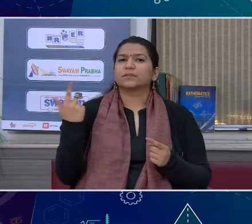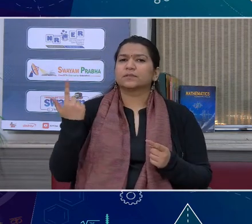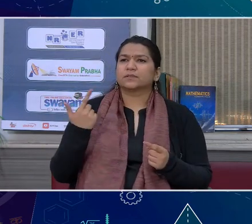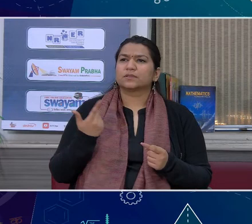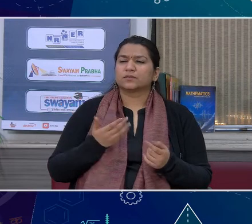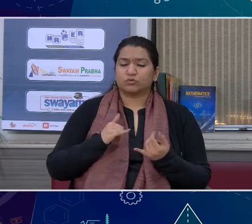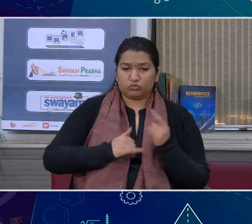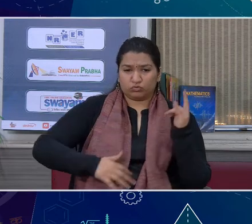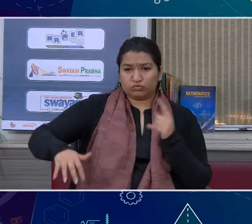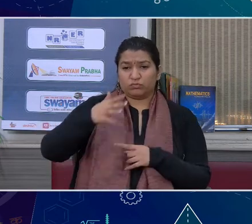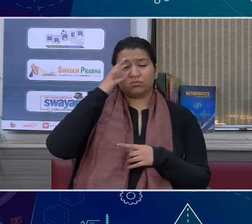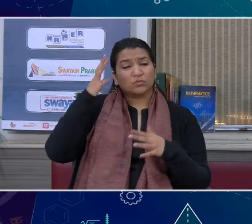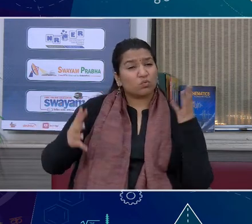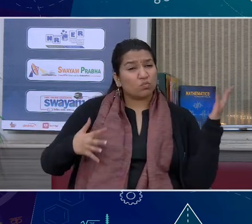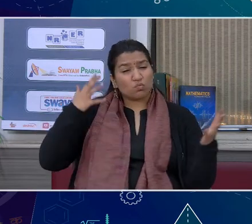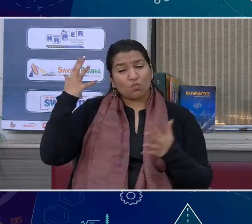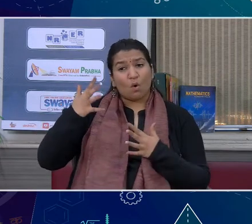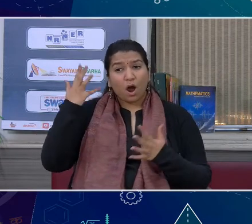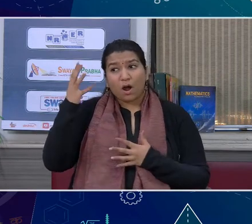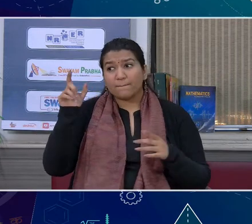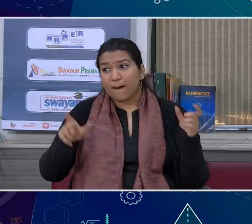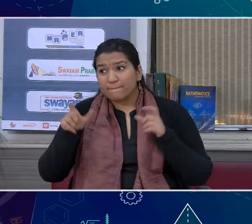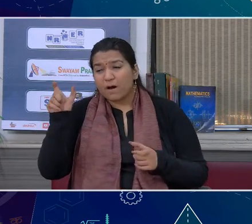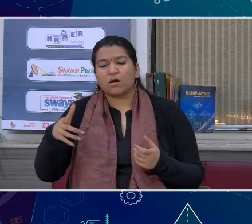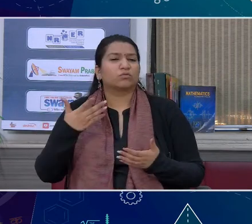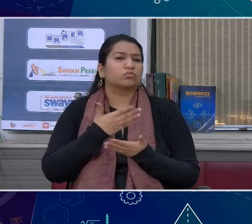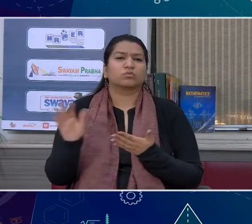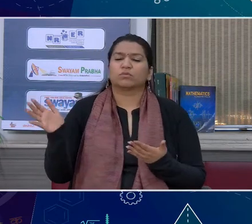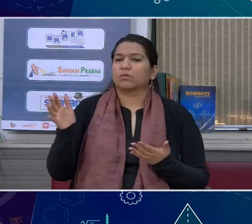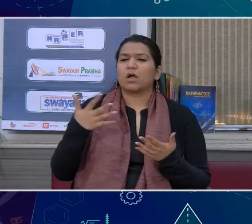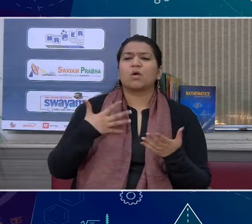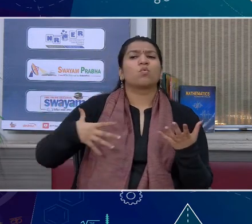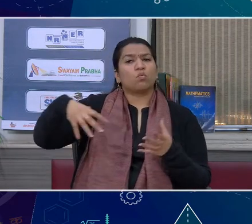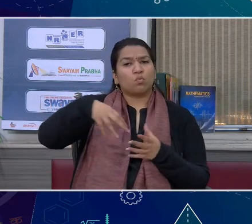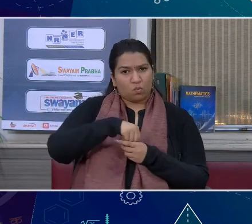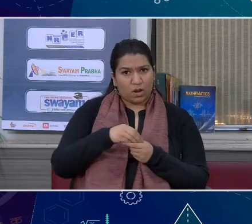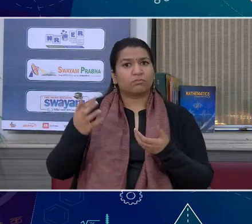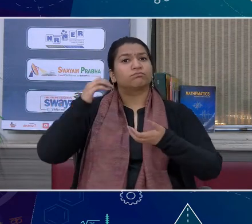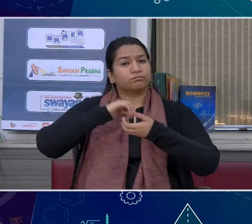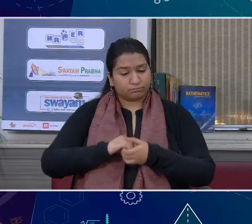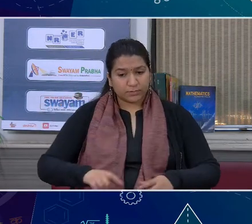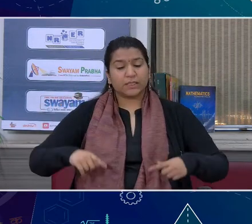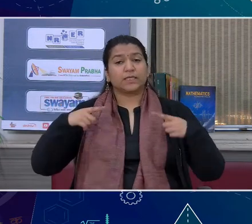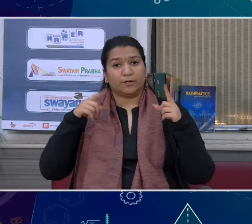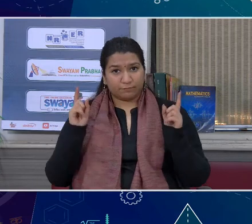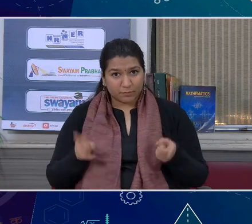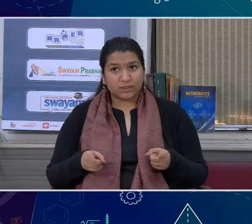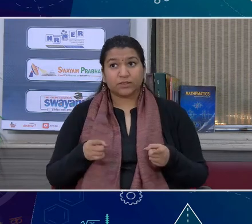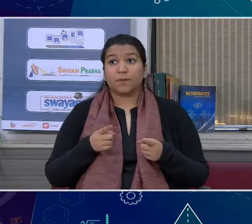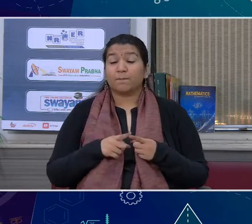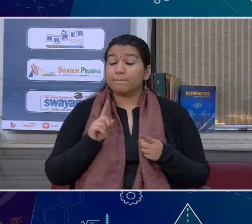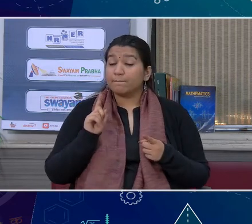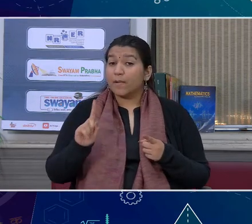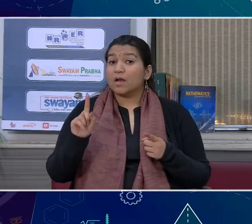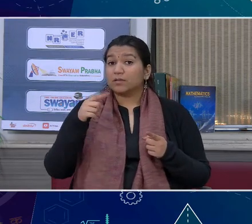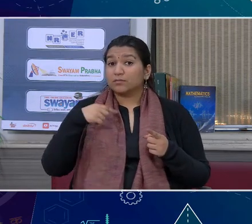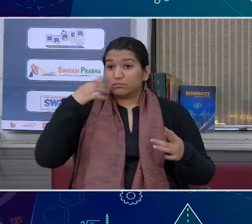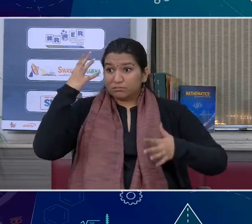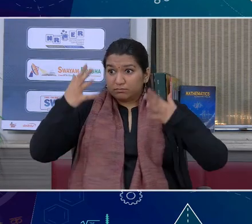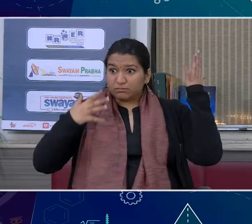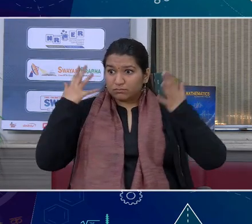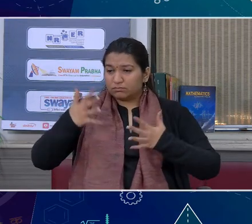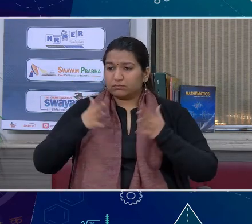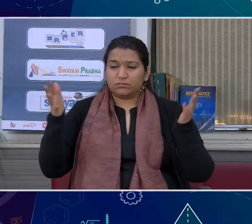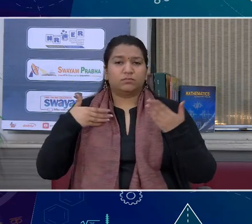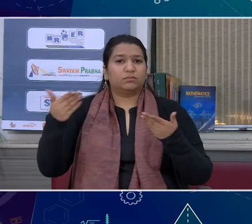उ संसार की परवा इतनी भी नहीं करनी हैं हम संसार का हिस्सा हैं समाज का हिस्सा हैं लिकिन हम इसकी इतनी परवा भी नहीं कर रहे